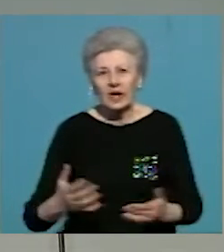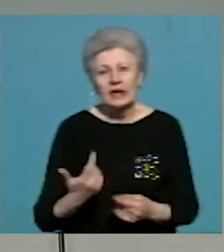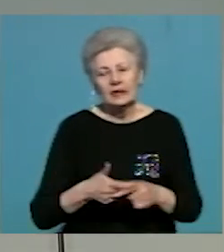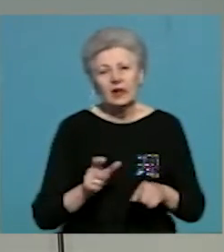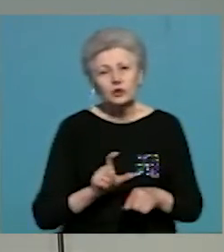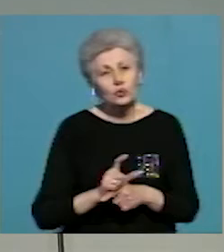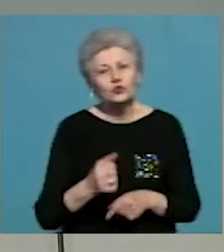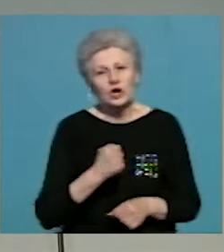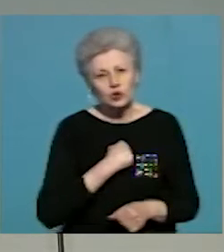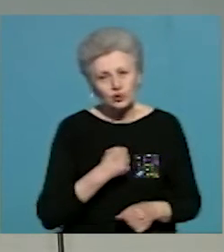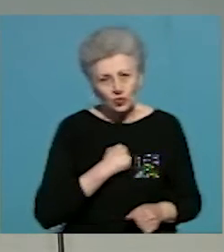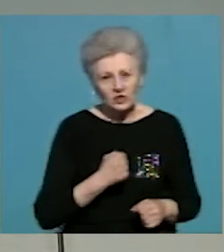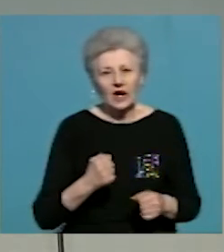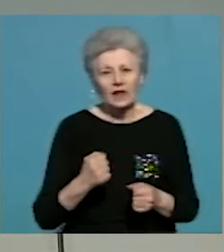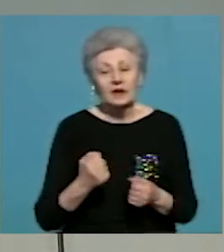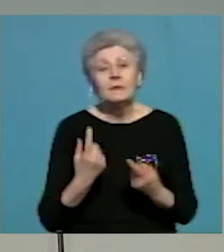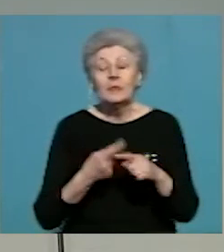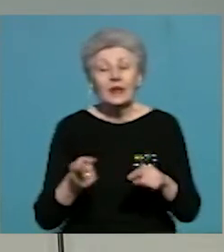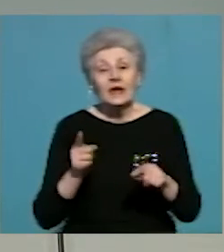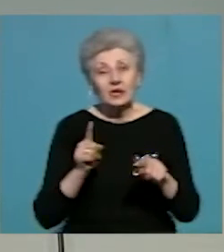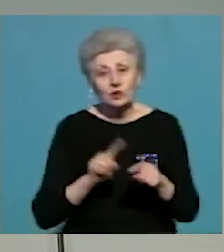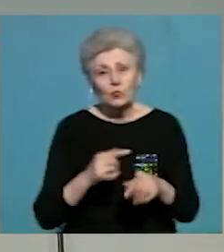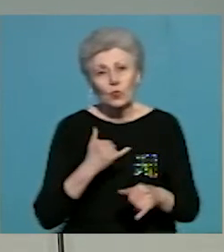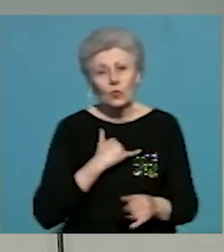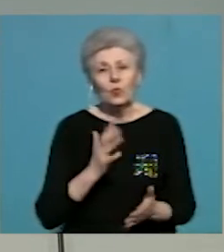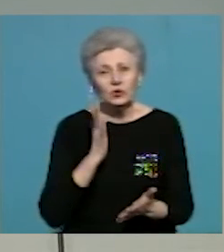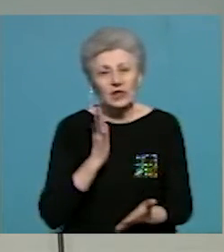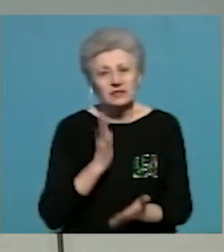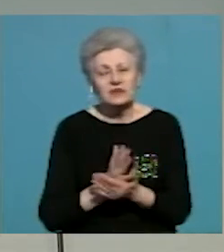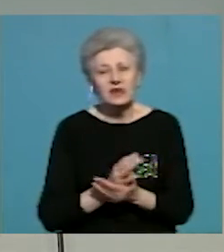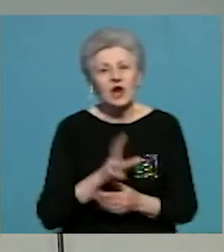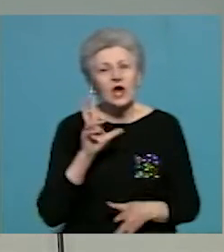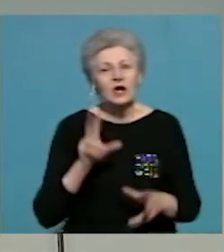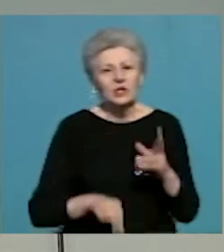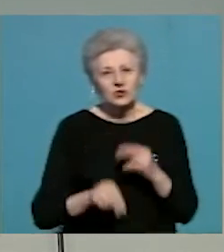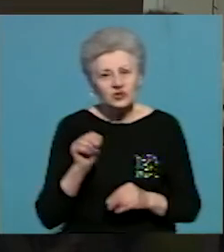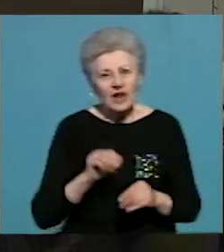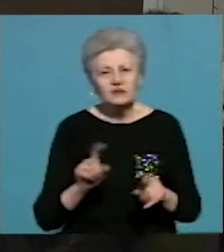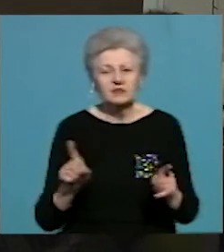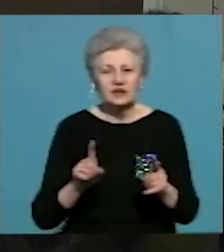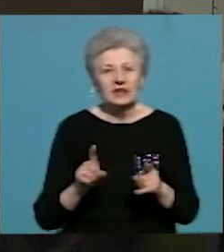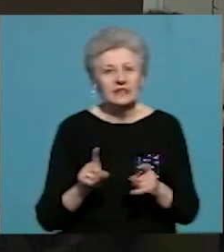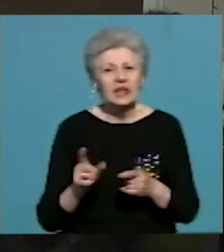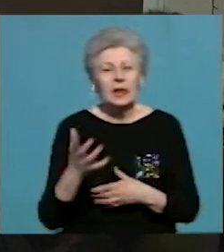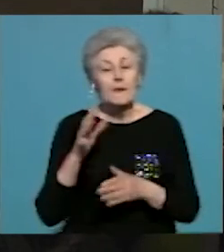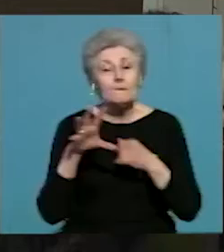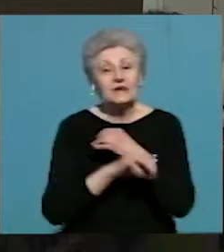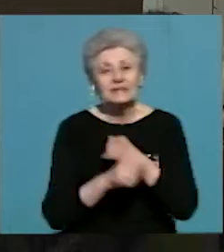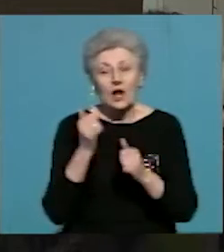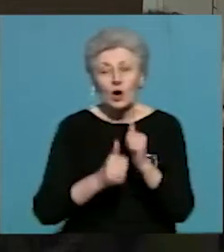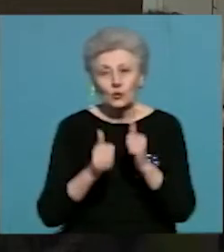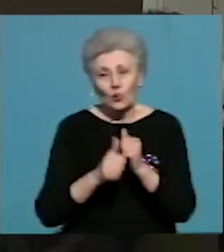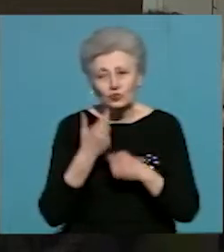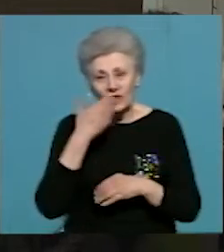зверністю. А якщо ви поставите ялицю, у вас є шанс, що ви можете добрати її на 8 березня. Після кожної лекції